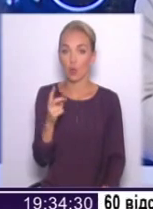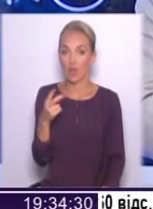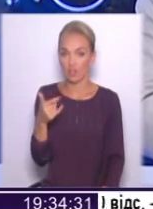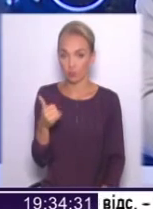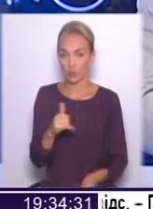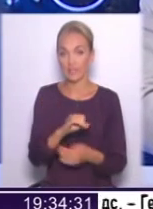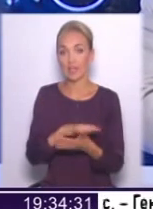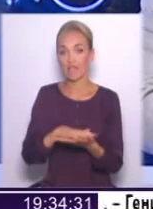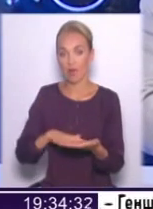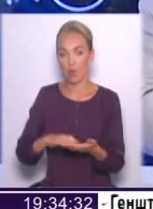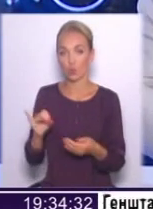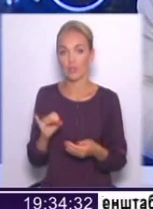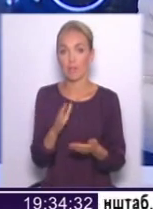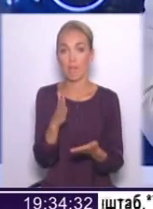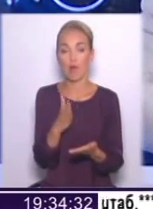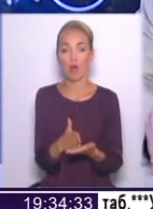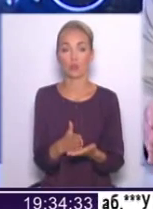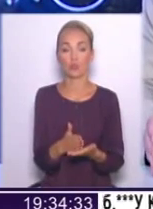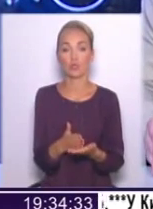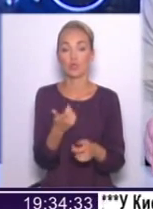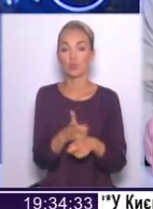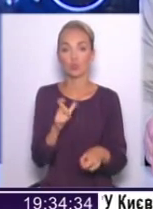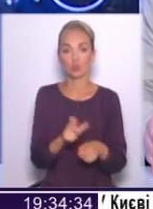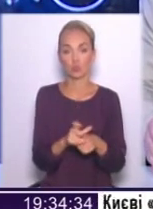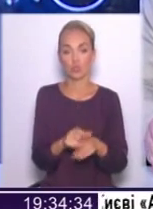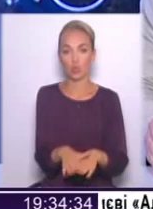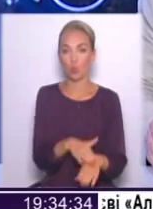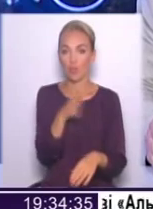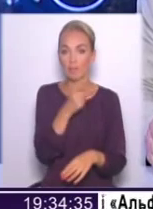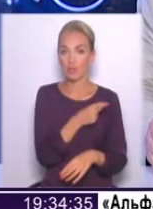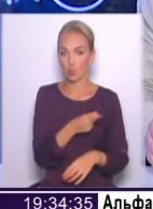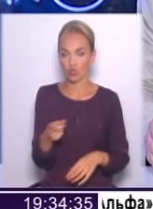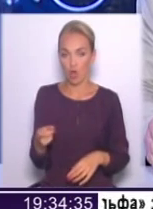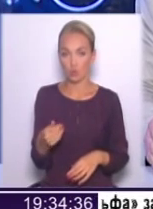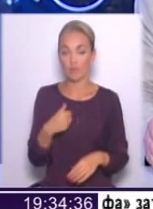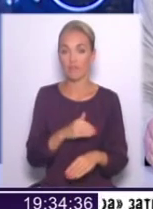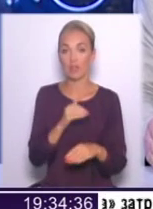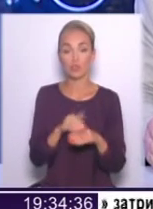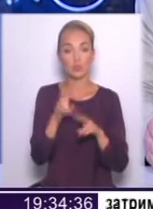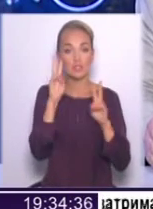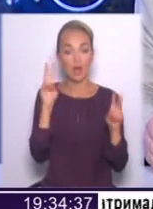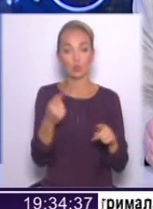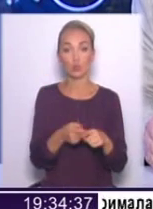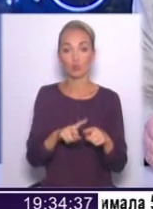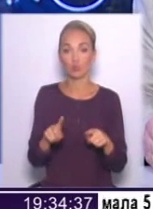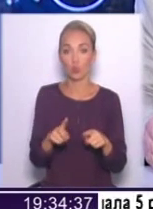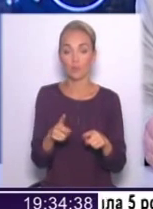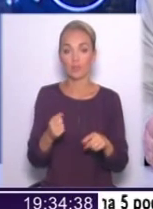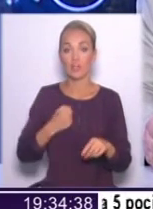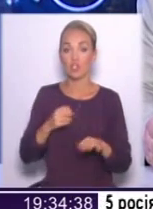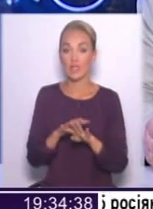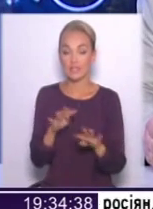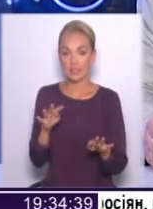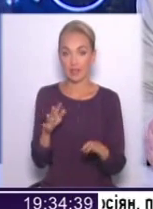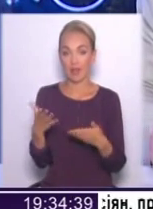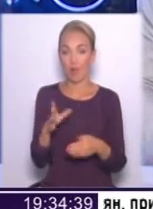тривають, і вони мають, скажімо так, ну, дуже довгий період часу вони йшли, ми фактично не знали, тому що частина, яка стояла в Старогнатівці, вона була